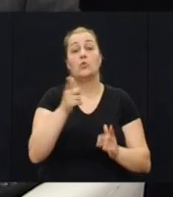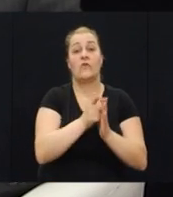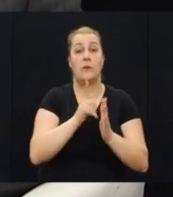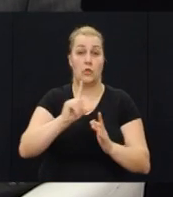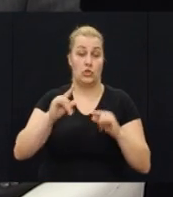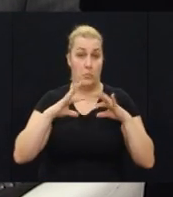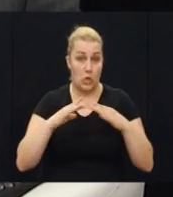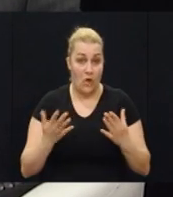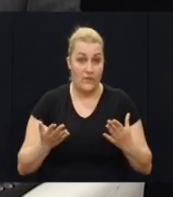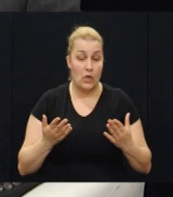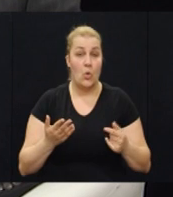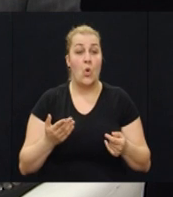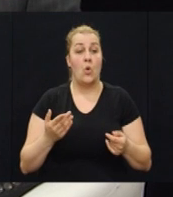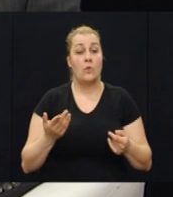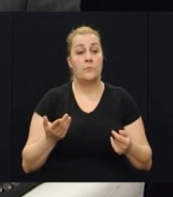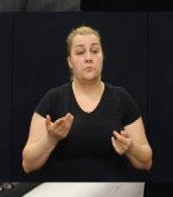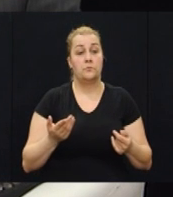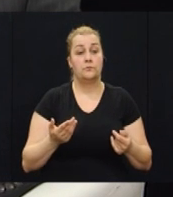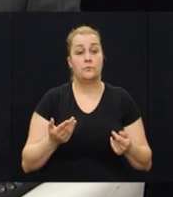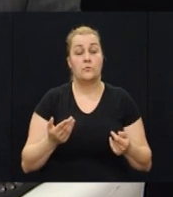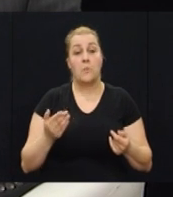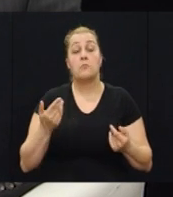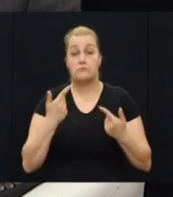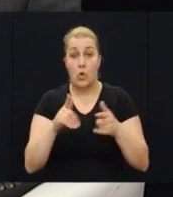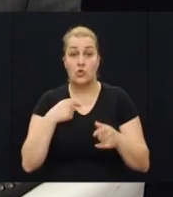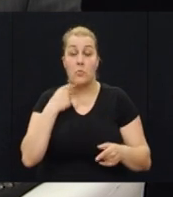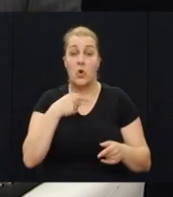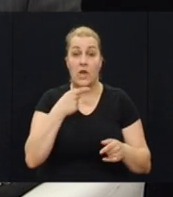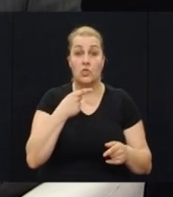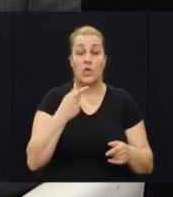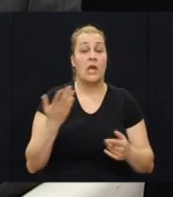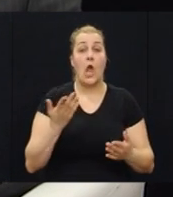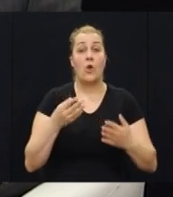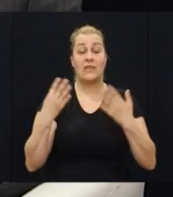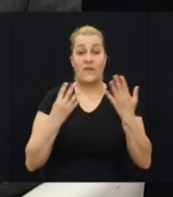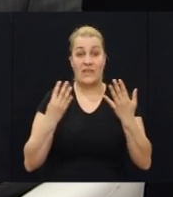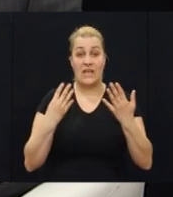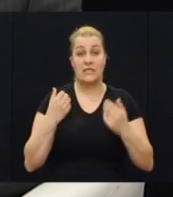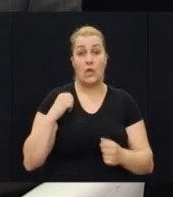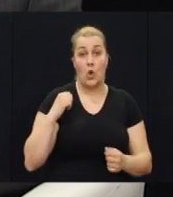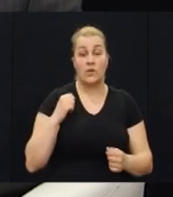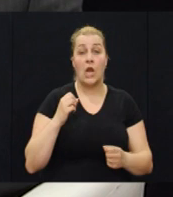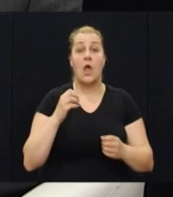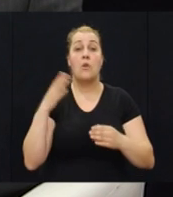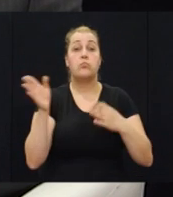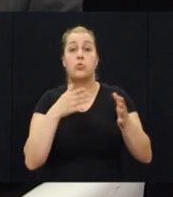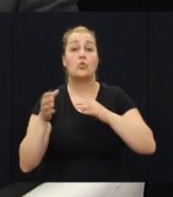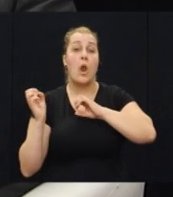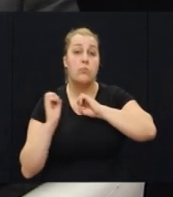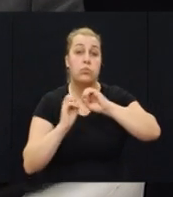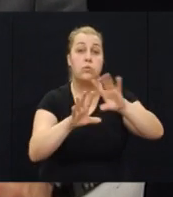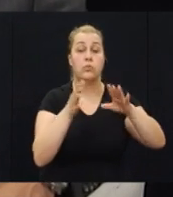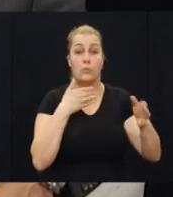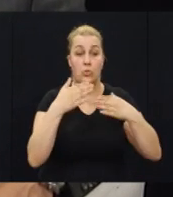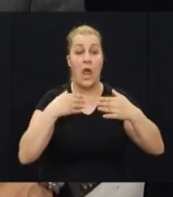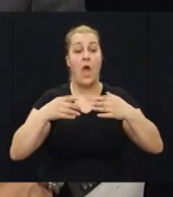umirovili demobilizirali kako bismo tako možemo slobodno reći statniće kako je 90-te puhnula bura sa promine i to